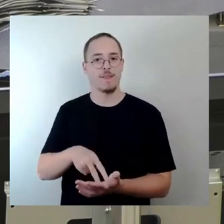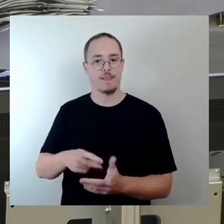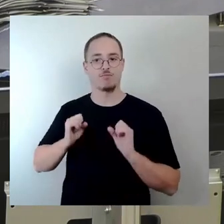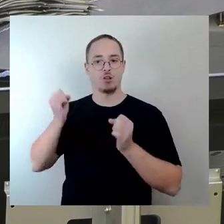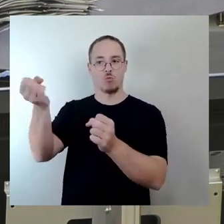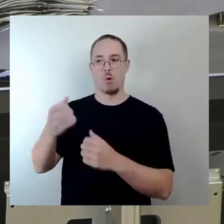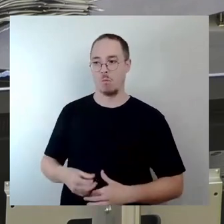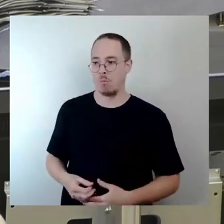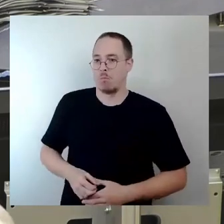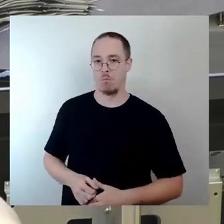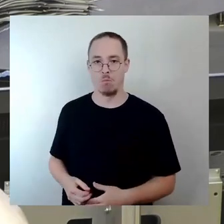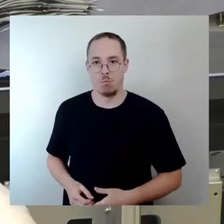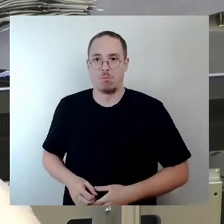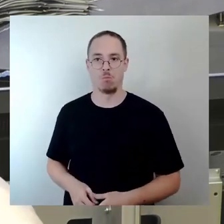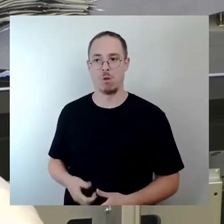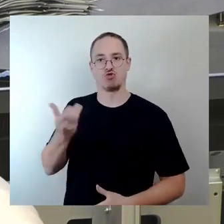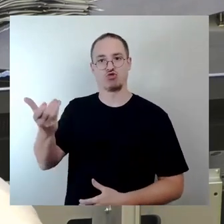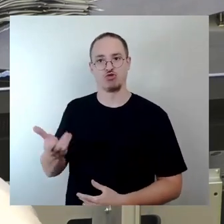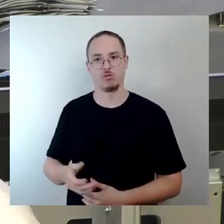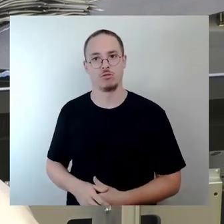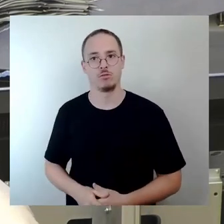Schande. Diese Verwaltung